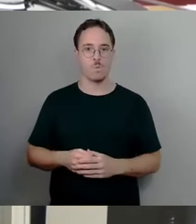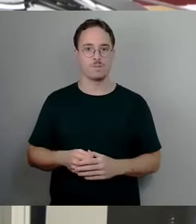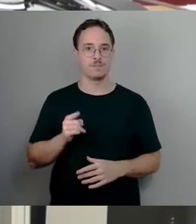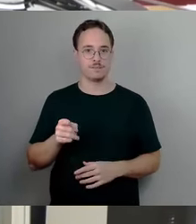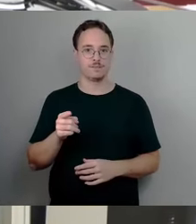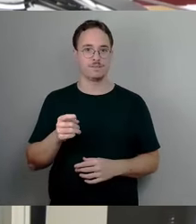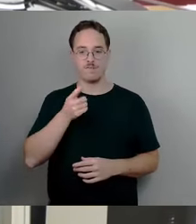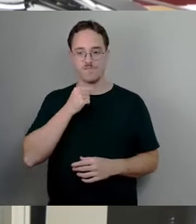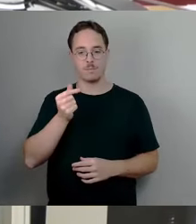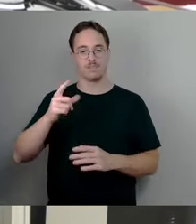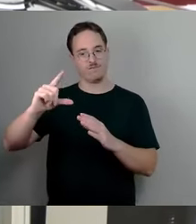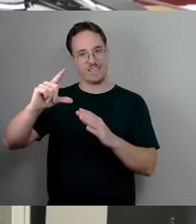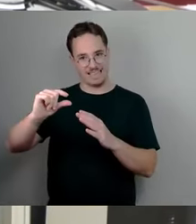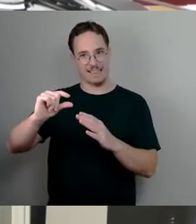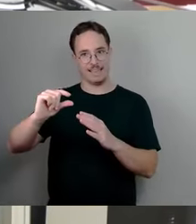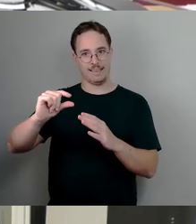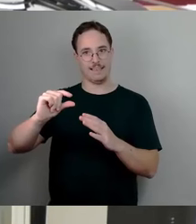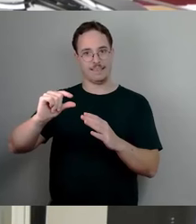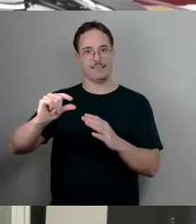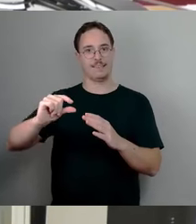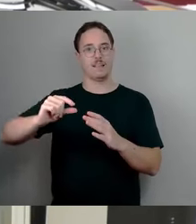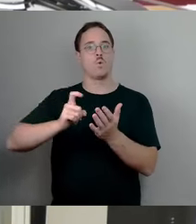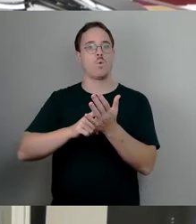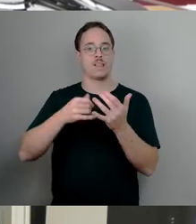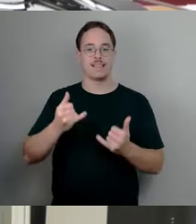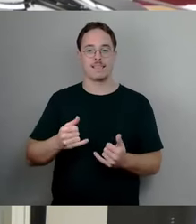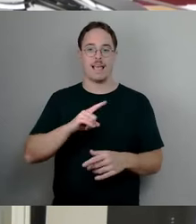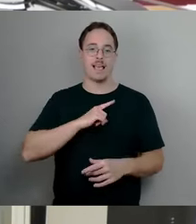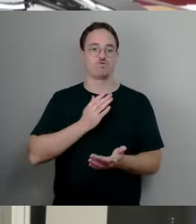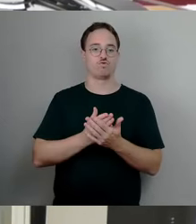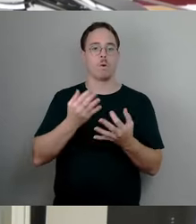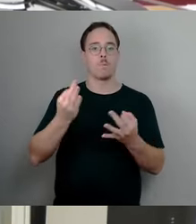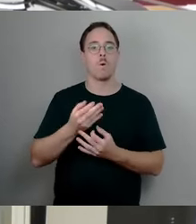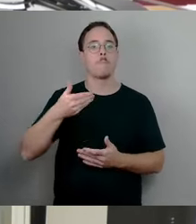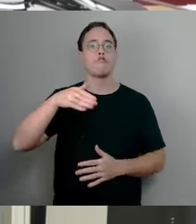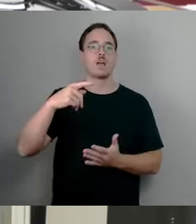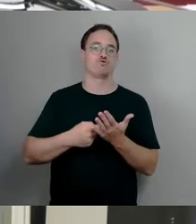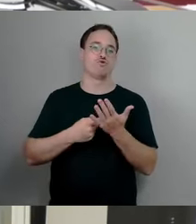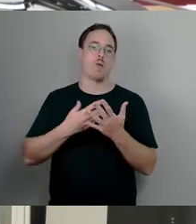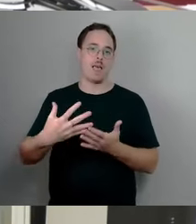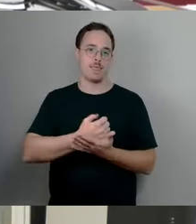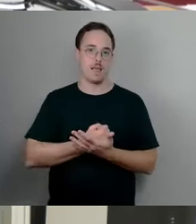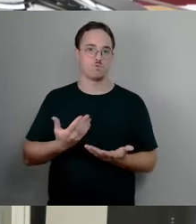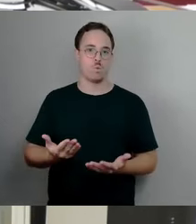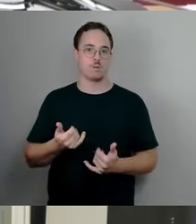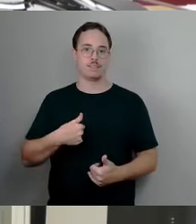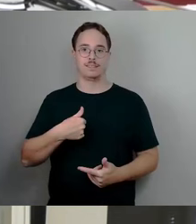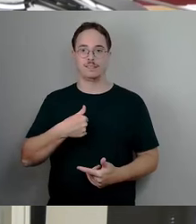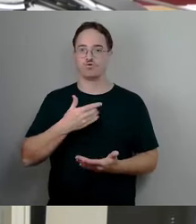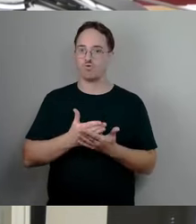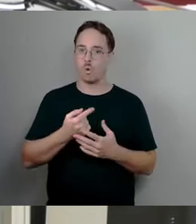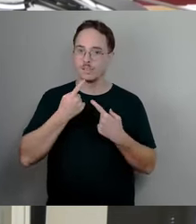ausfallen lassen, weil wir eigentlich auch schon jetzt mehr Steuereinnahmen bräuchten. Und deshalb werde ich das hier schon hier sagen, dass wir